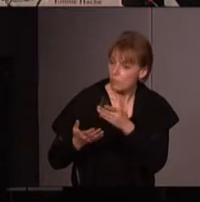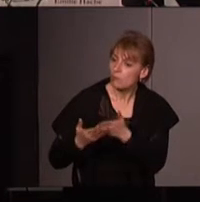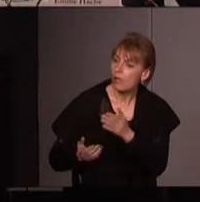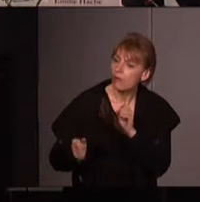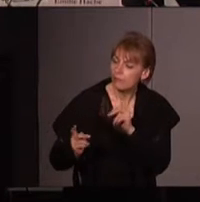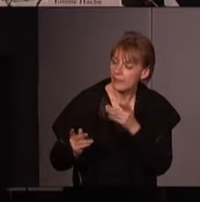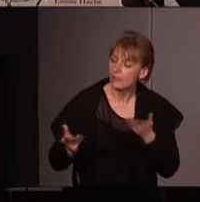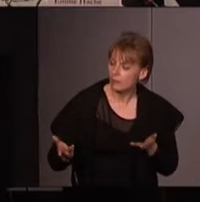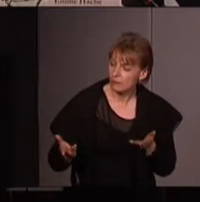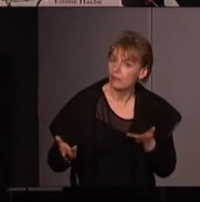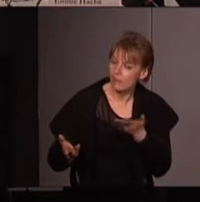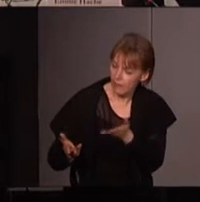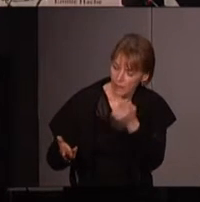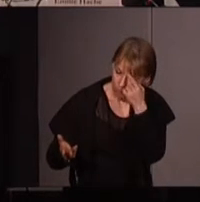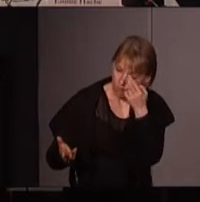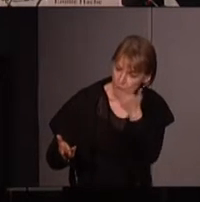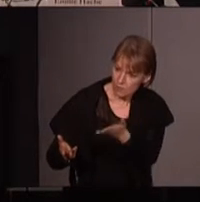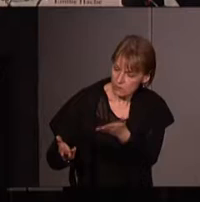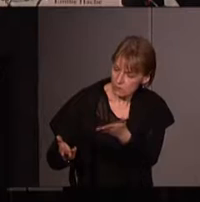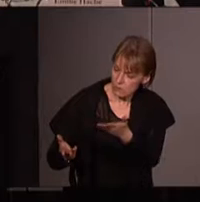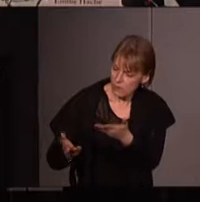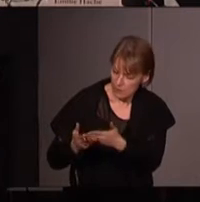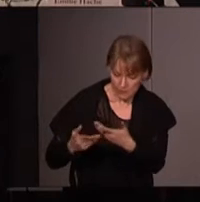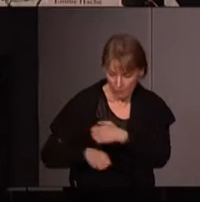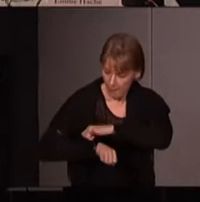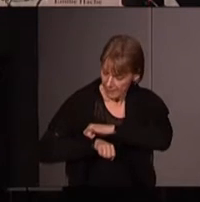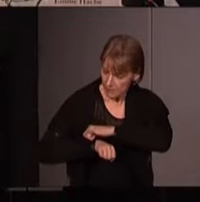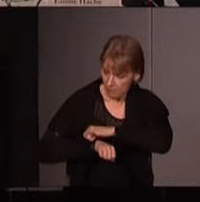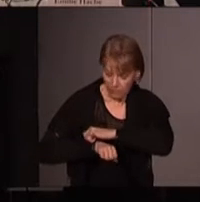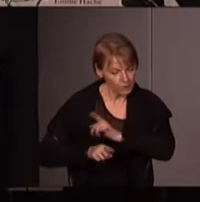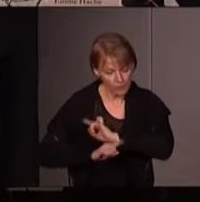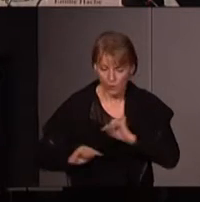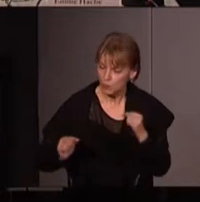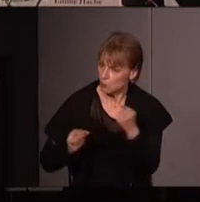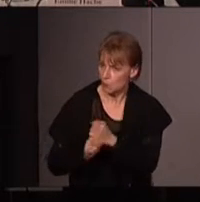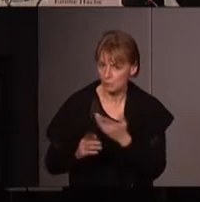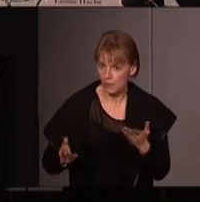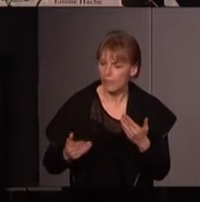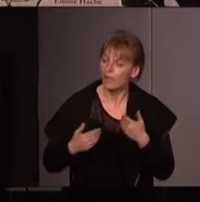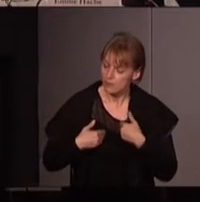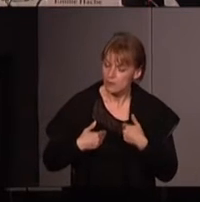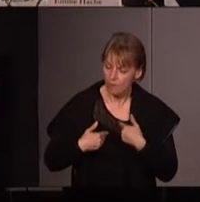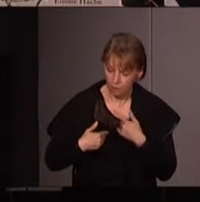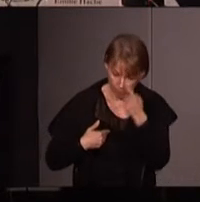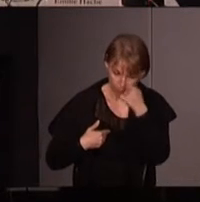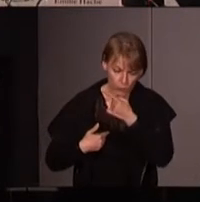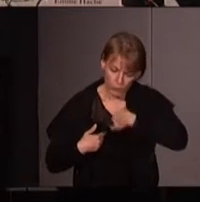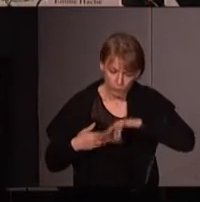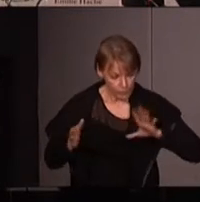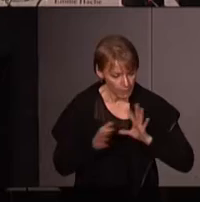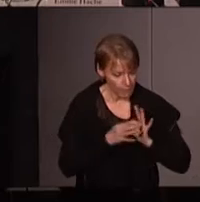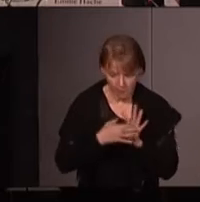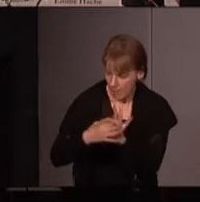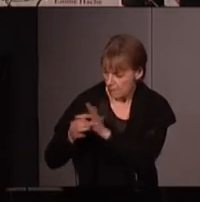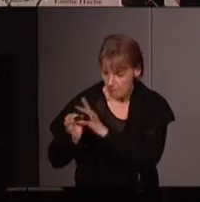rapprochement là là où vous pensez vous nous cadenassez mais nous on va le prendre comme une possibilité d'alliance